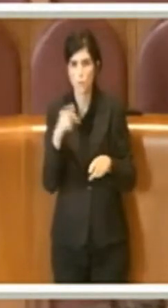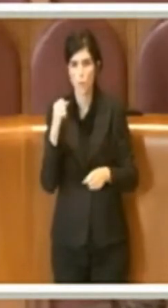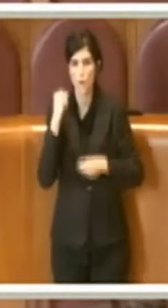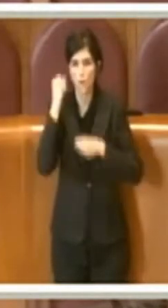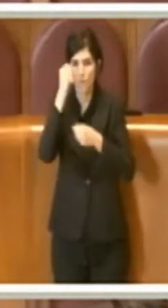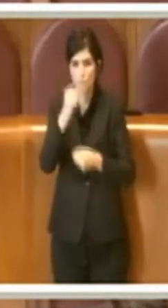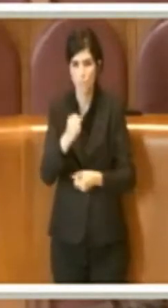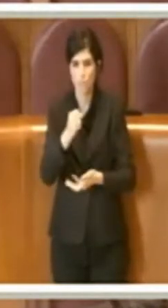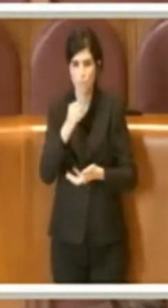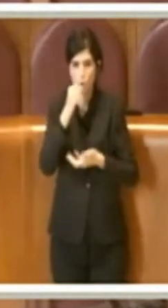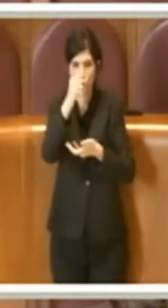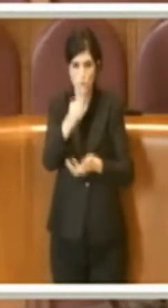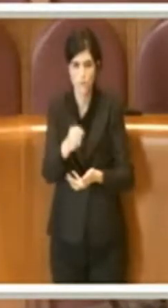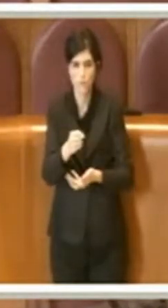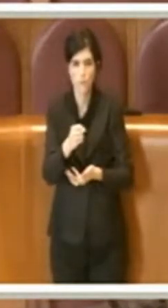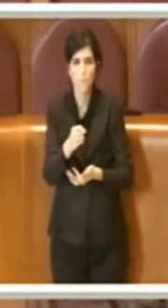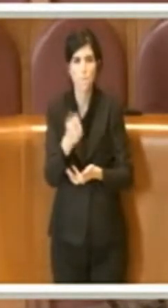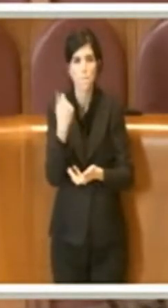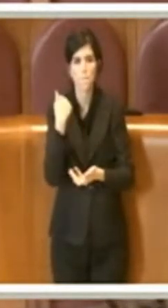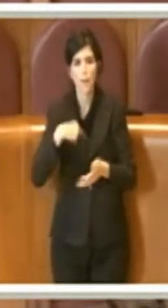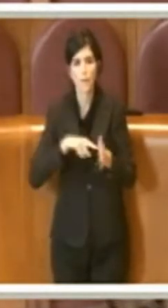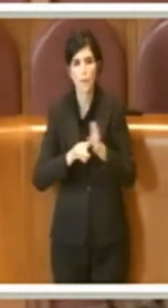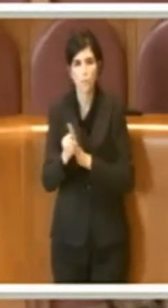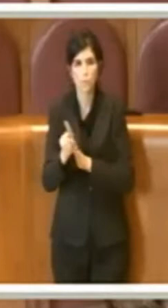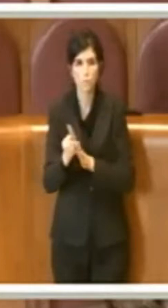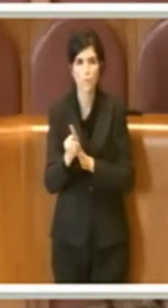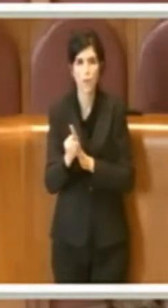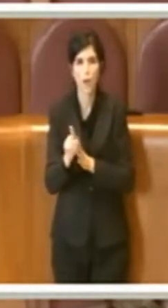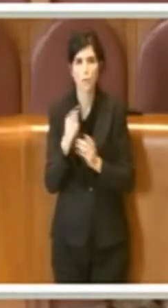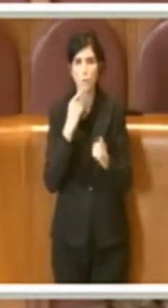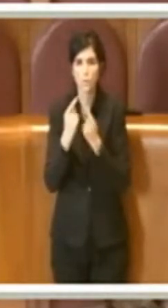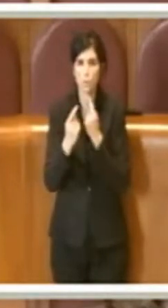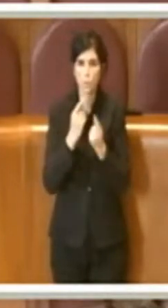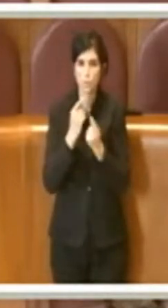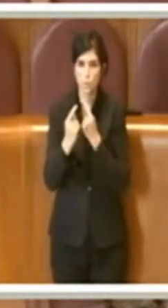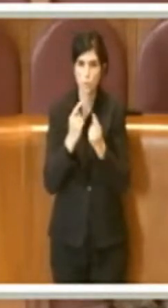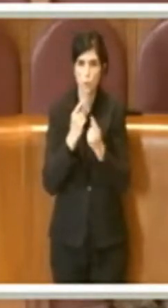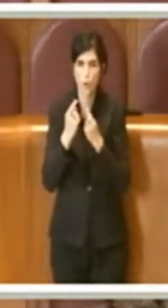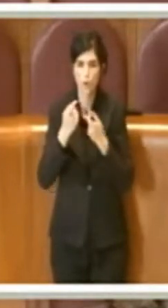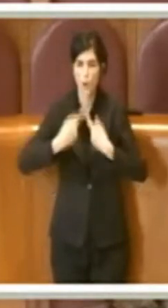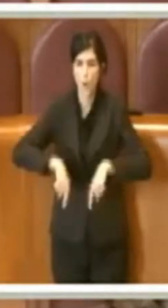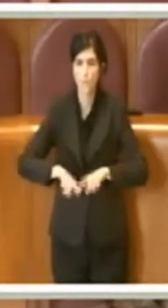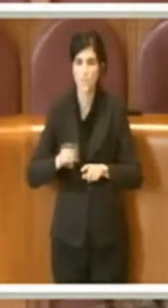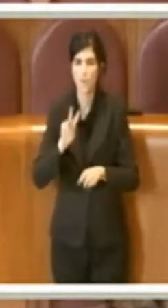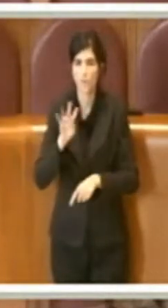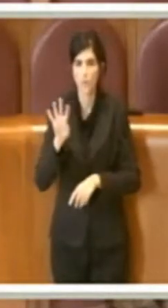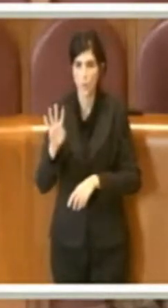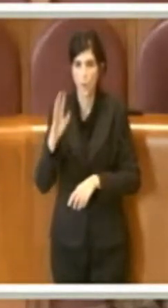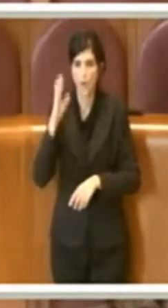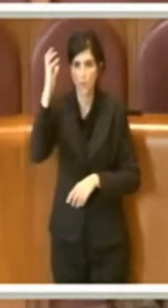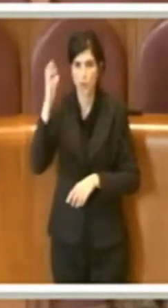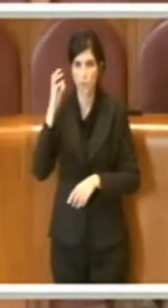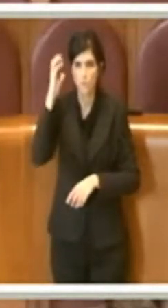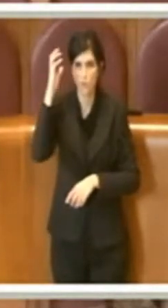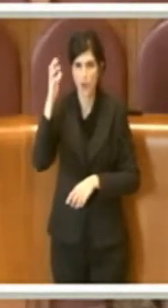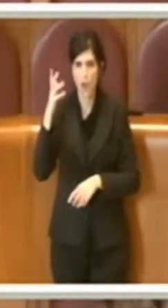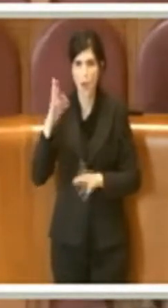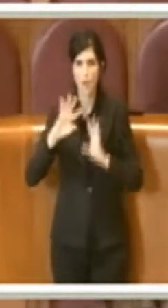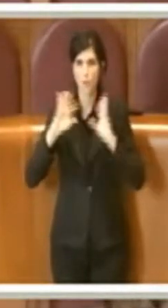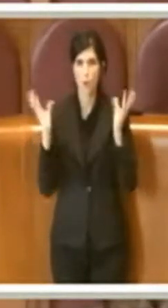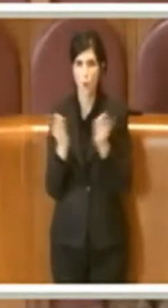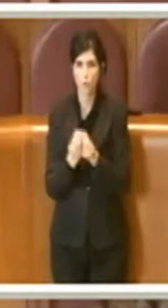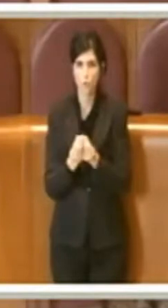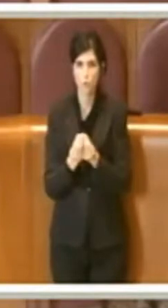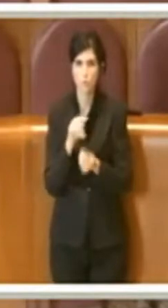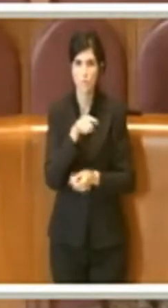che il risultato della discussione della Commissione del 24 gennaio con giunta urbanistica